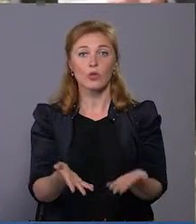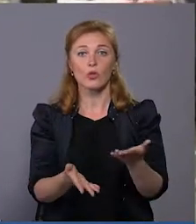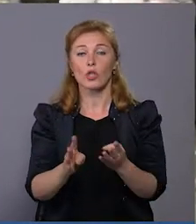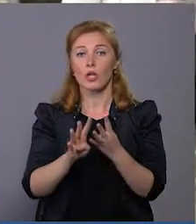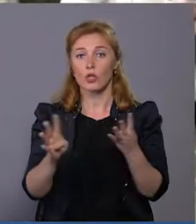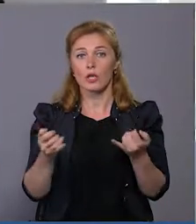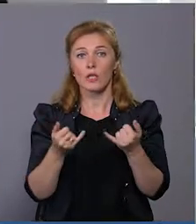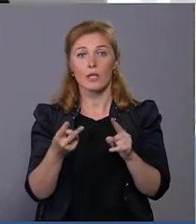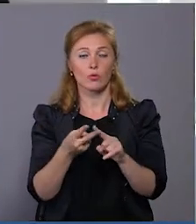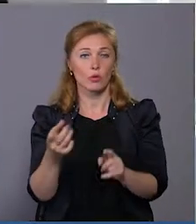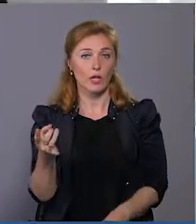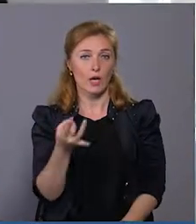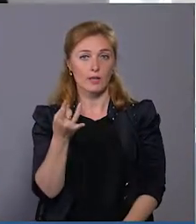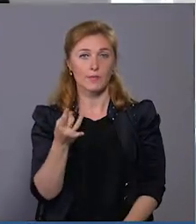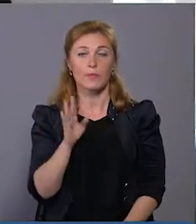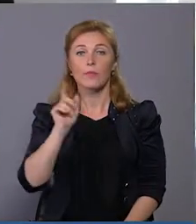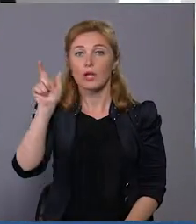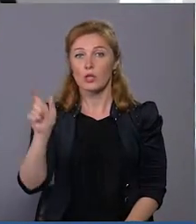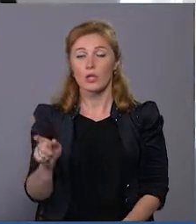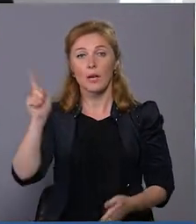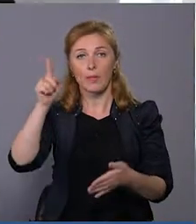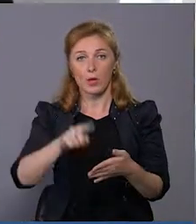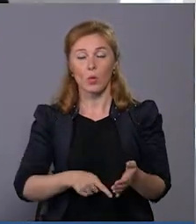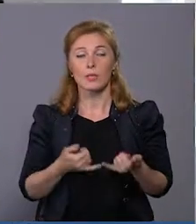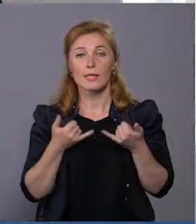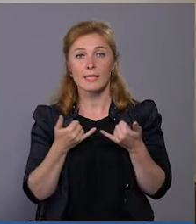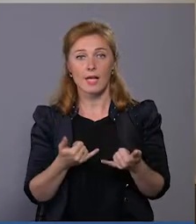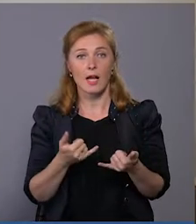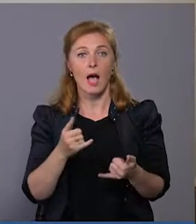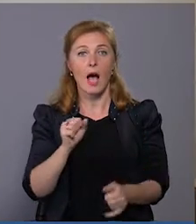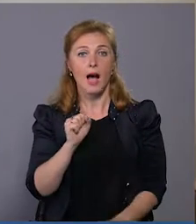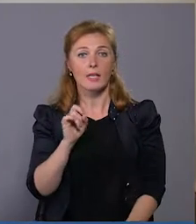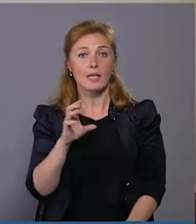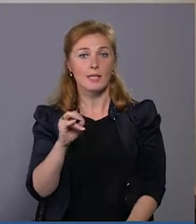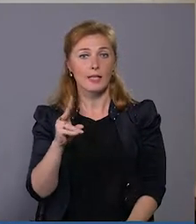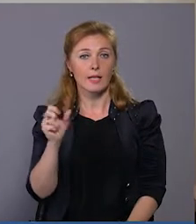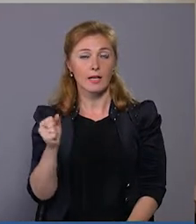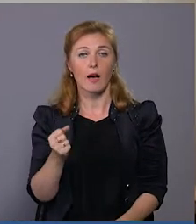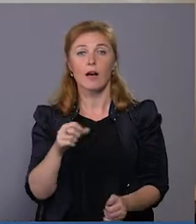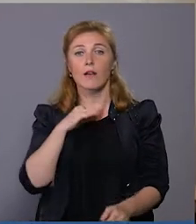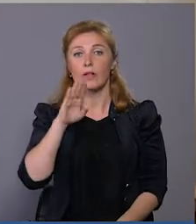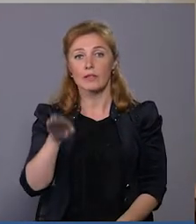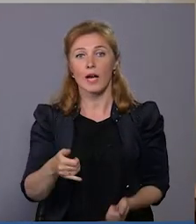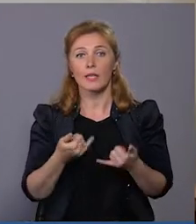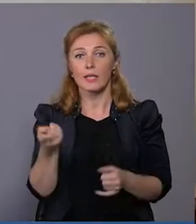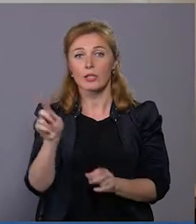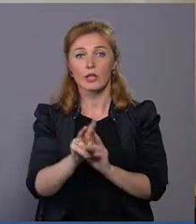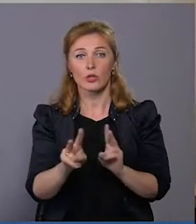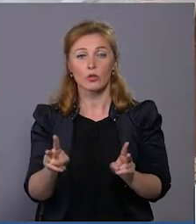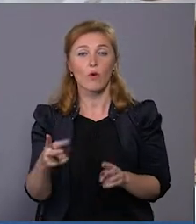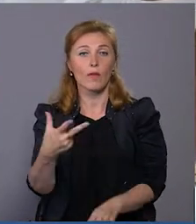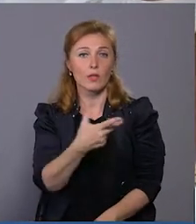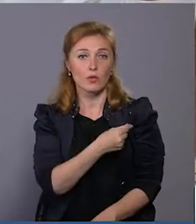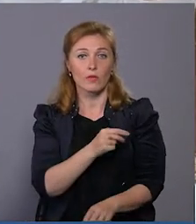вакцинувати другий раз. Ірина Кондратюк переконує, наразі вакцини Астразенека вистачає і для тих, хто вакцинувався під час першої хвилі,